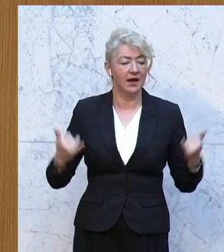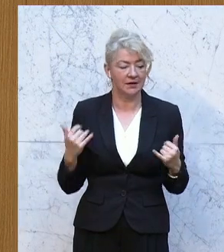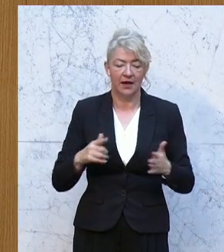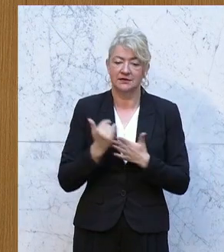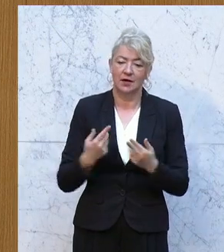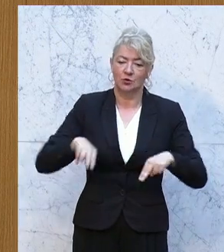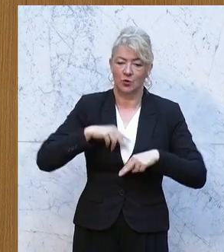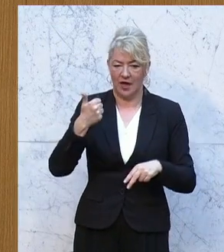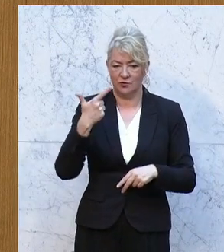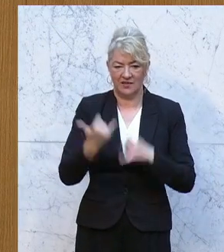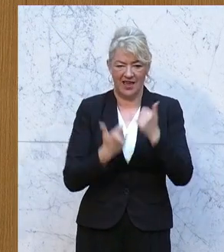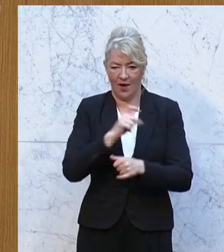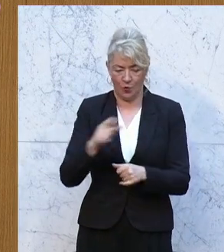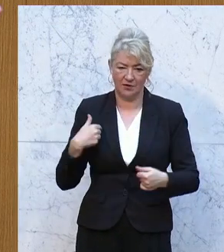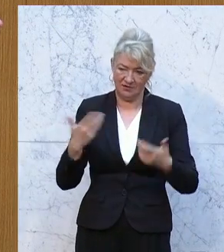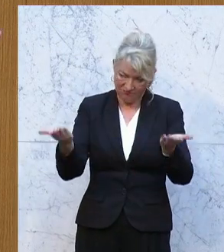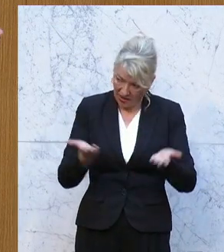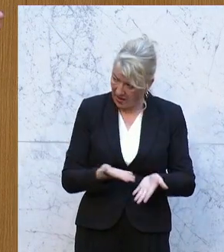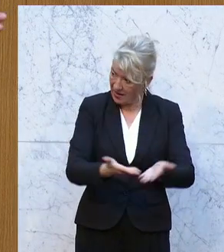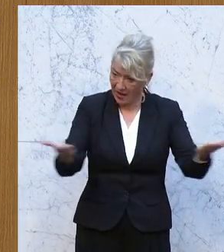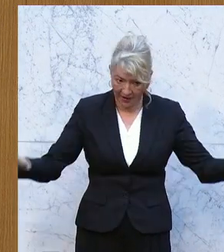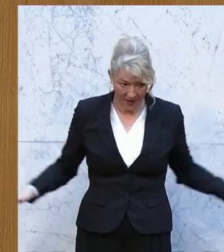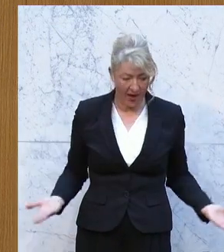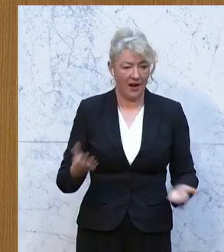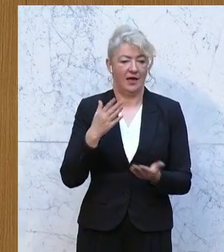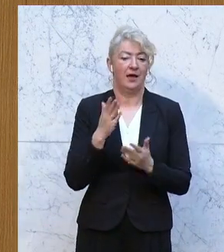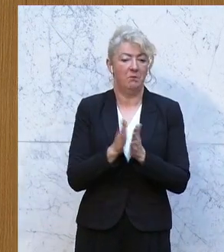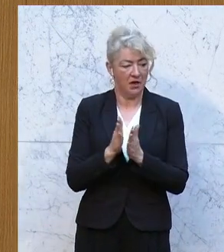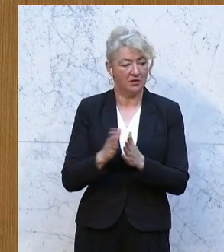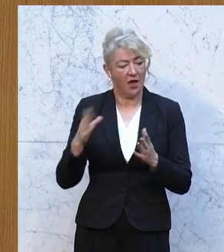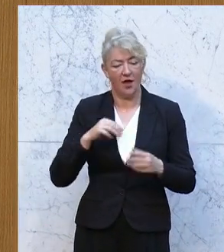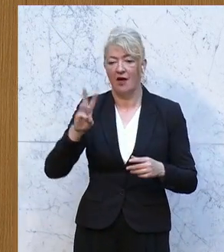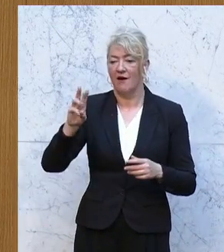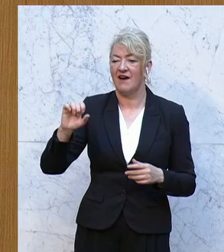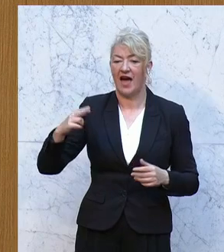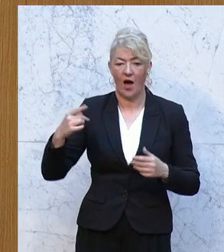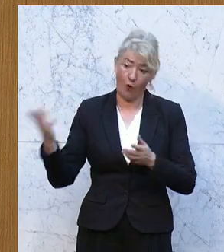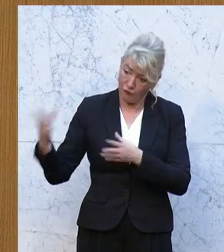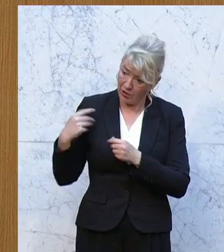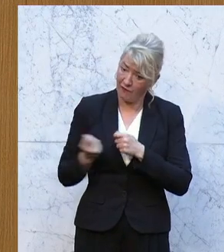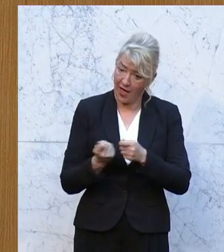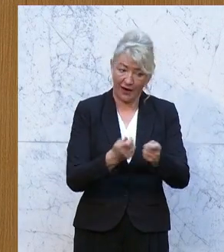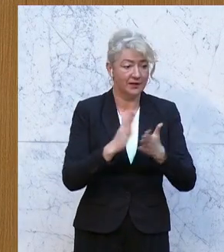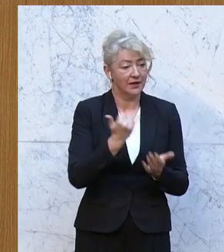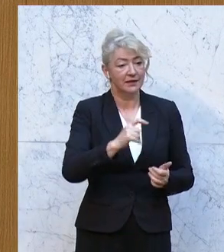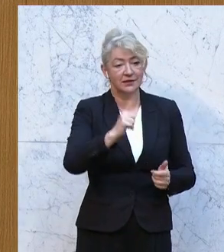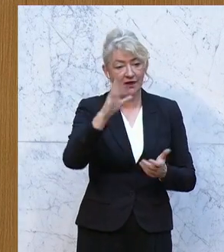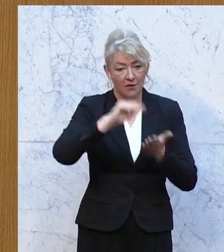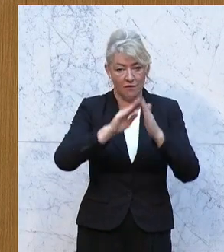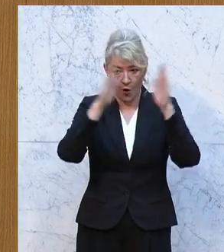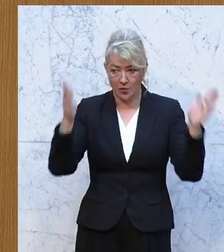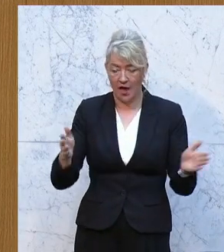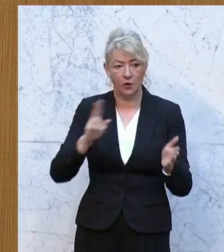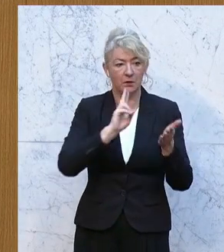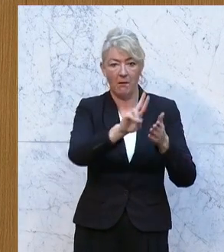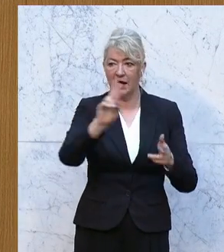21. Jahrhundert. Und ich lade Sie alle ein, meine Damen und Herren. Fahren Sie mit mir durch die Wachau. Da sehen Sie ja nahezu jedem zweiten Wohnhaus so